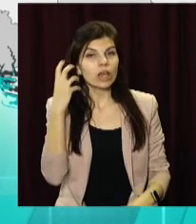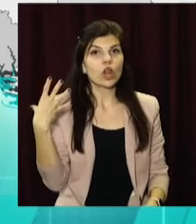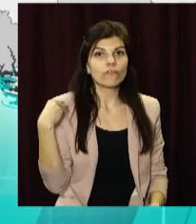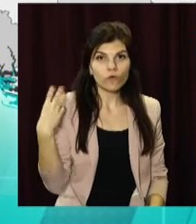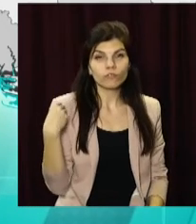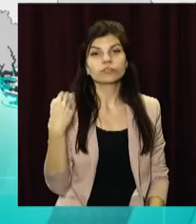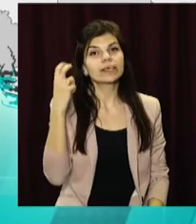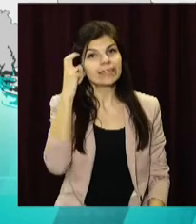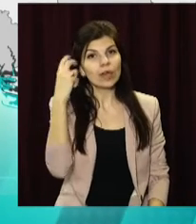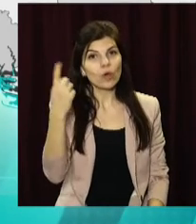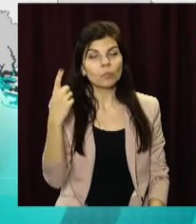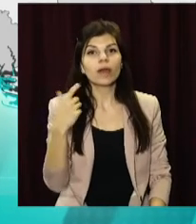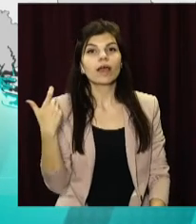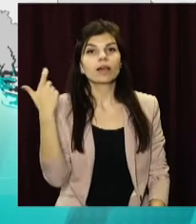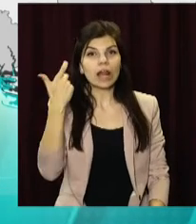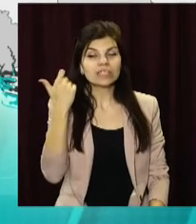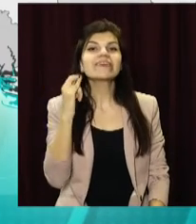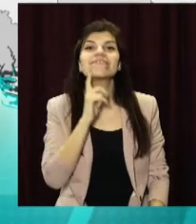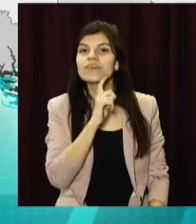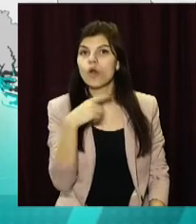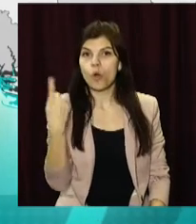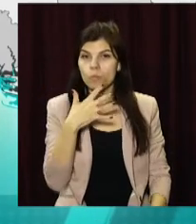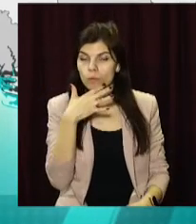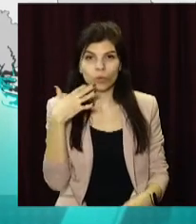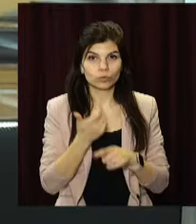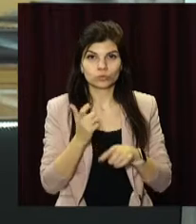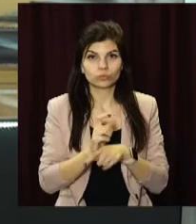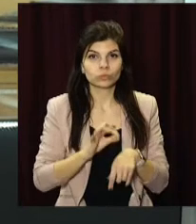Львівська, Київська, Харківська та Вінницька області.